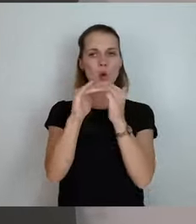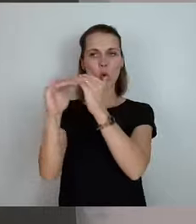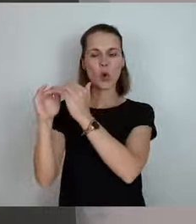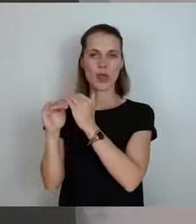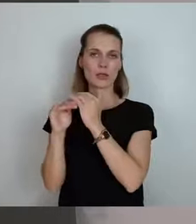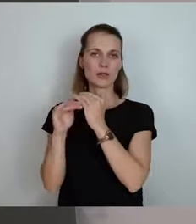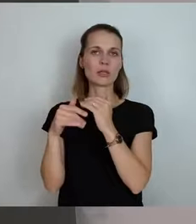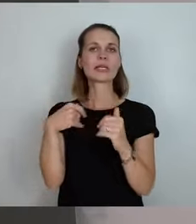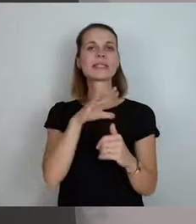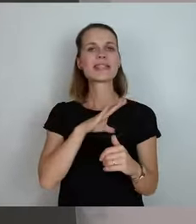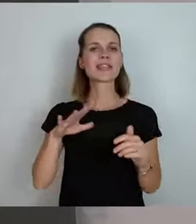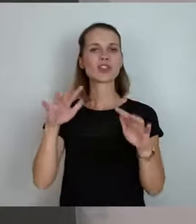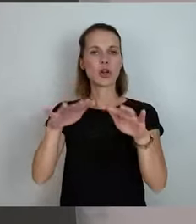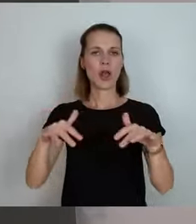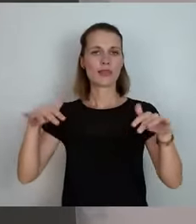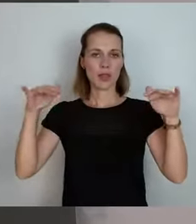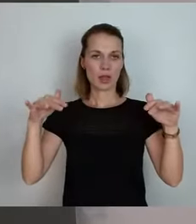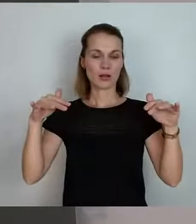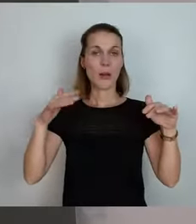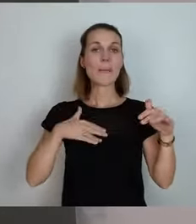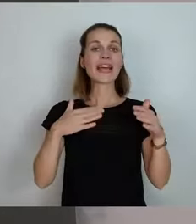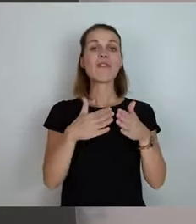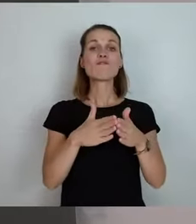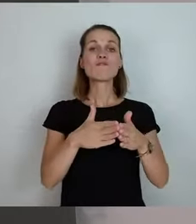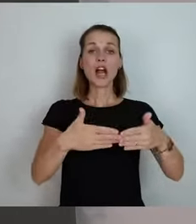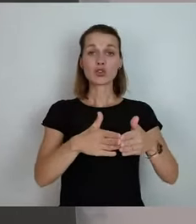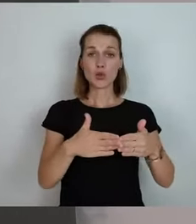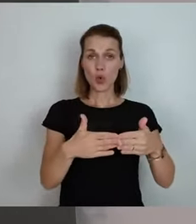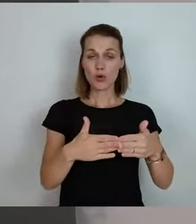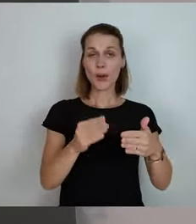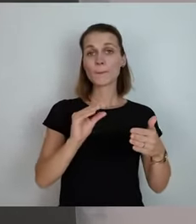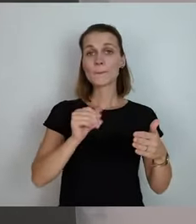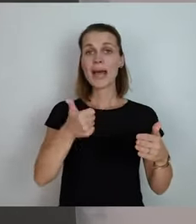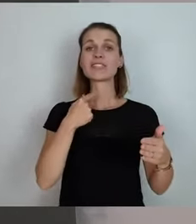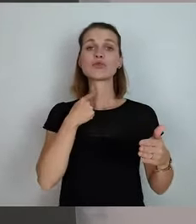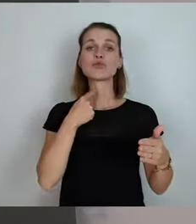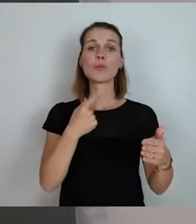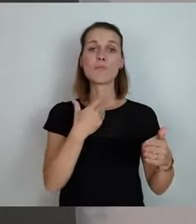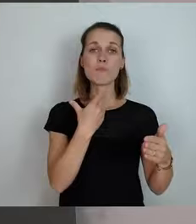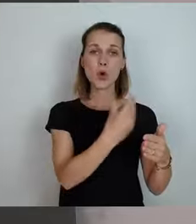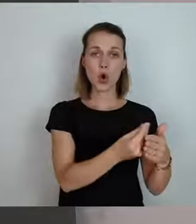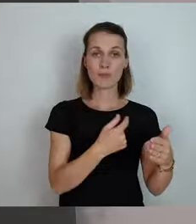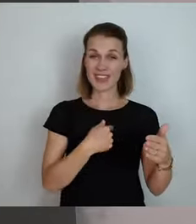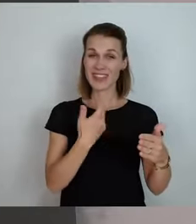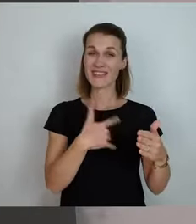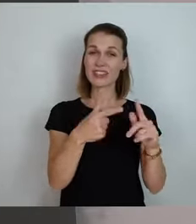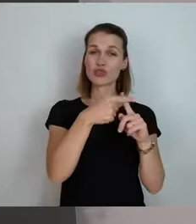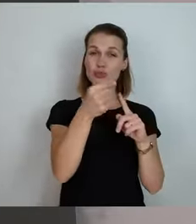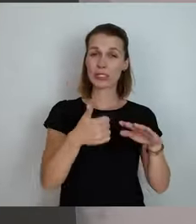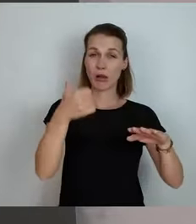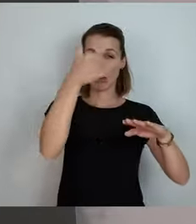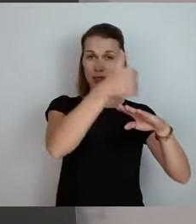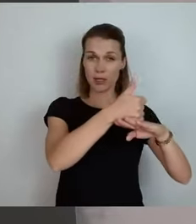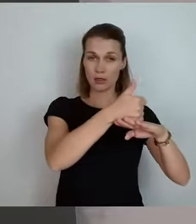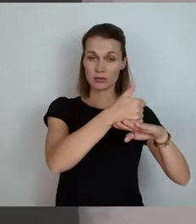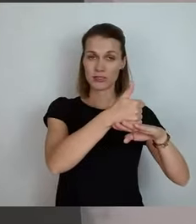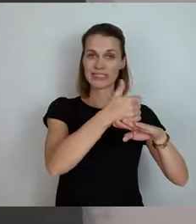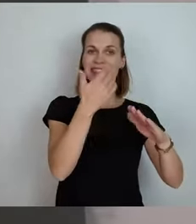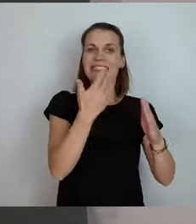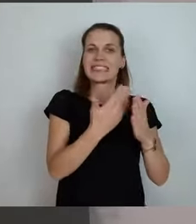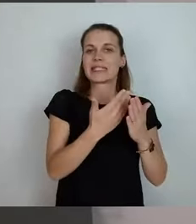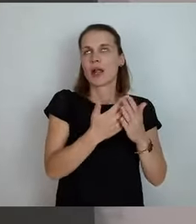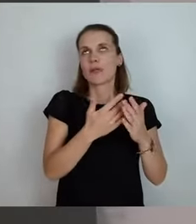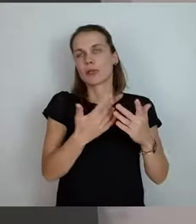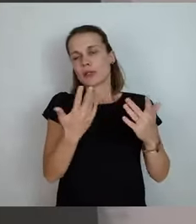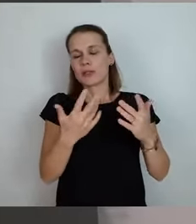Fraktion mit den meisten Stimmen, war der Spitzenkandidat. Deswegen ist irgendwie nach der